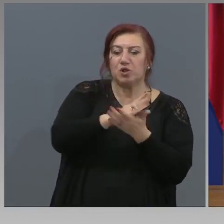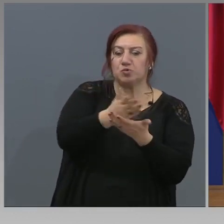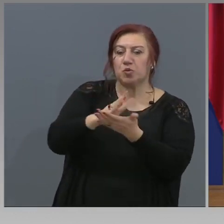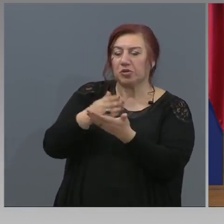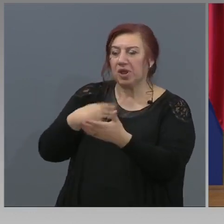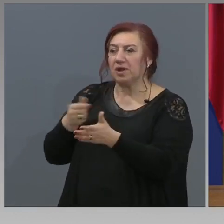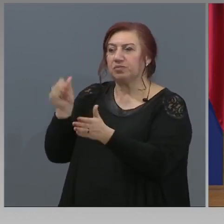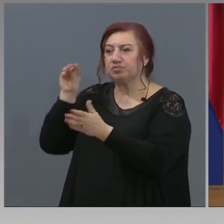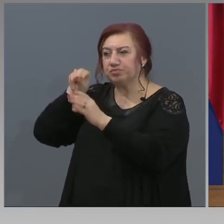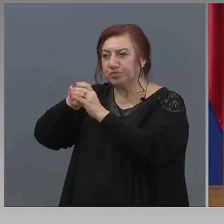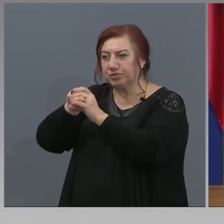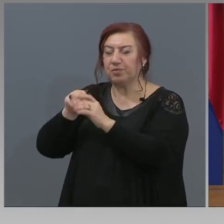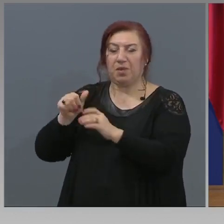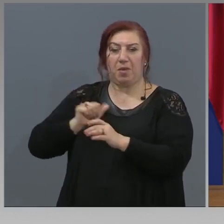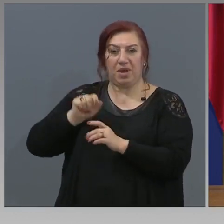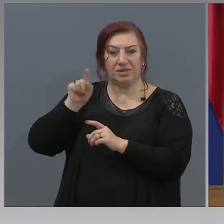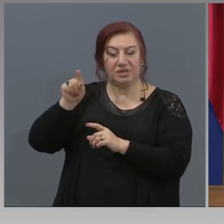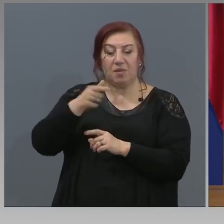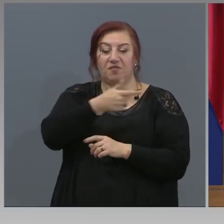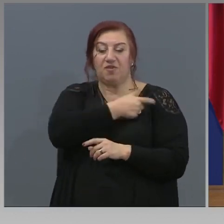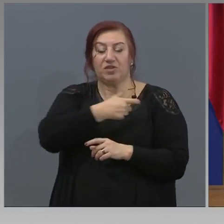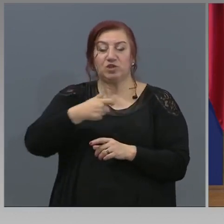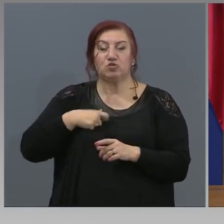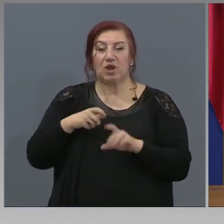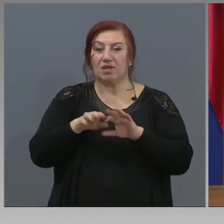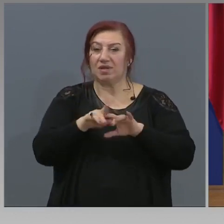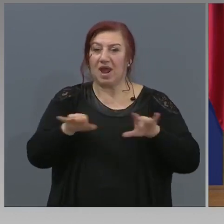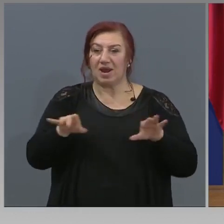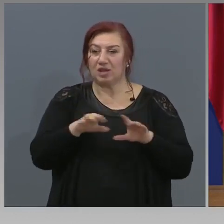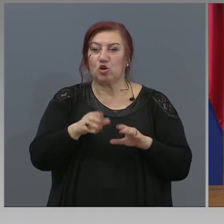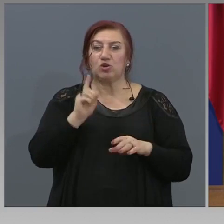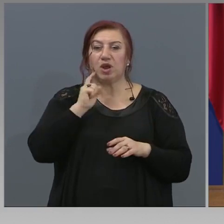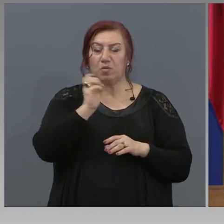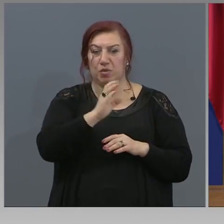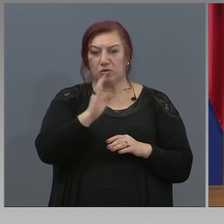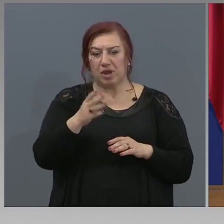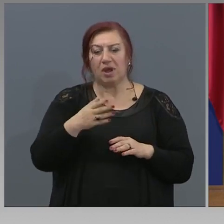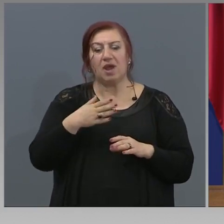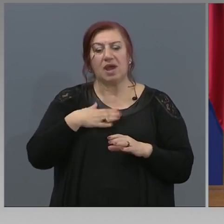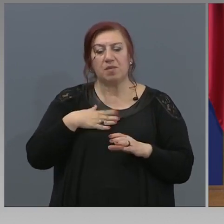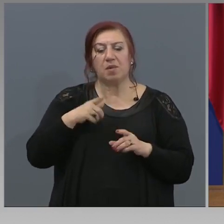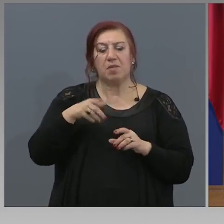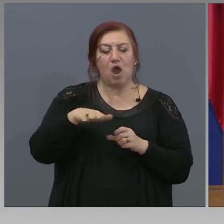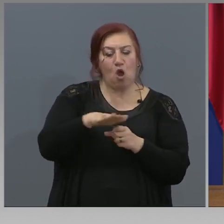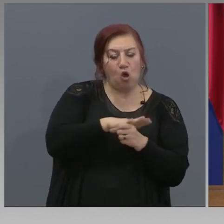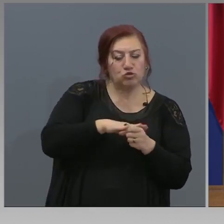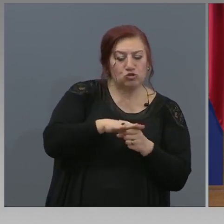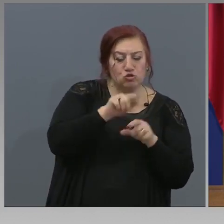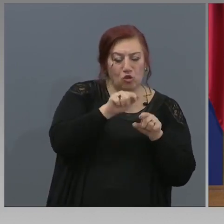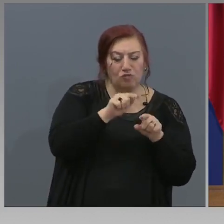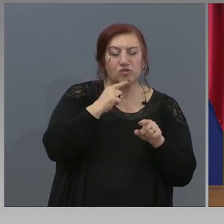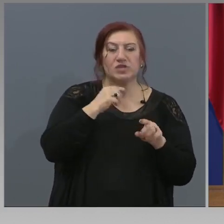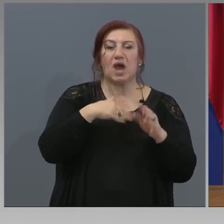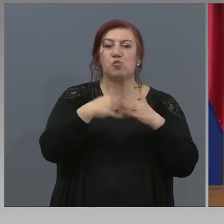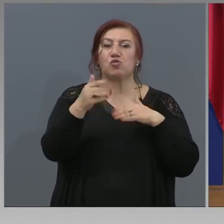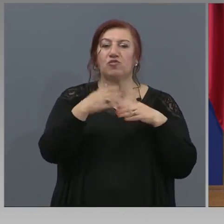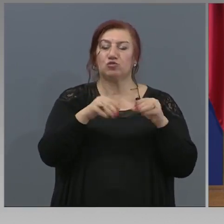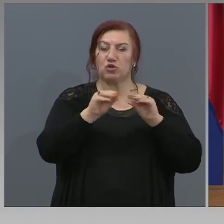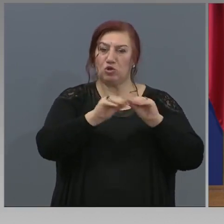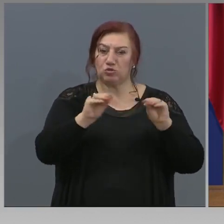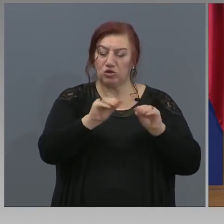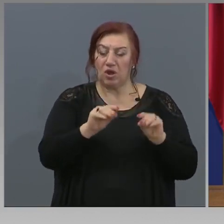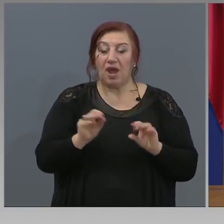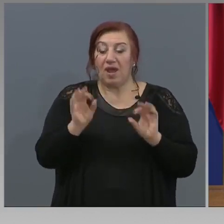Националната електронна библиотека. Имаме дисциплини основно в професионалното образование, които нямаме